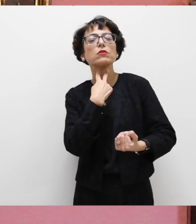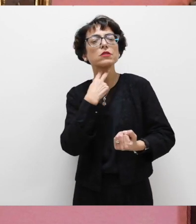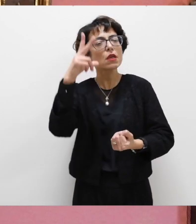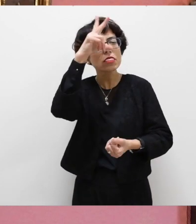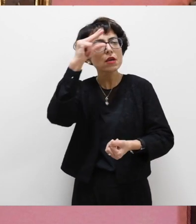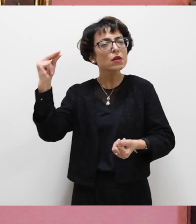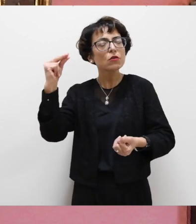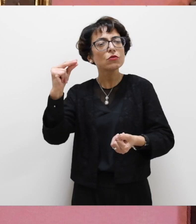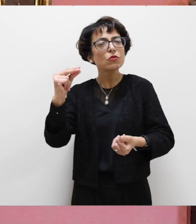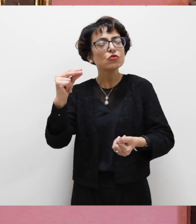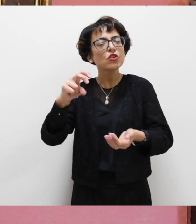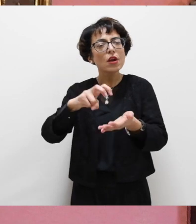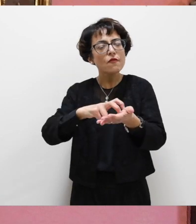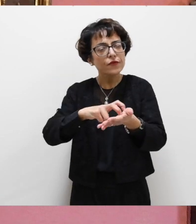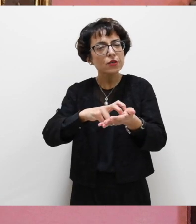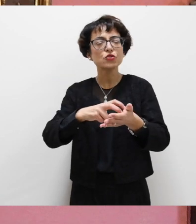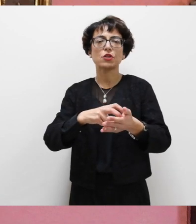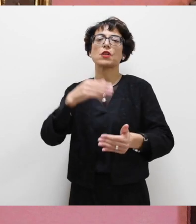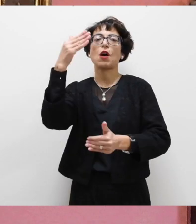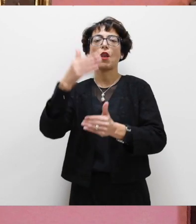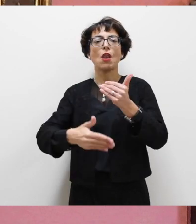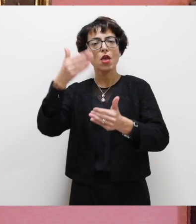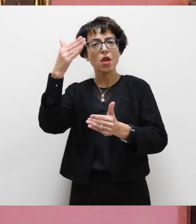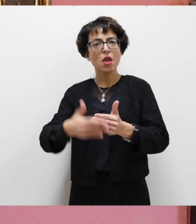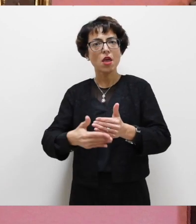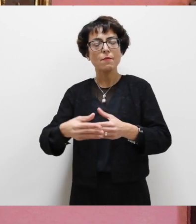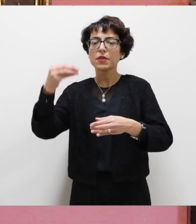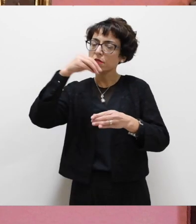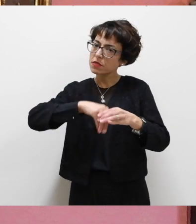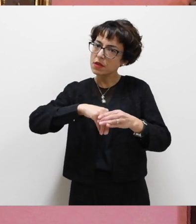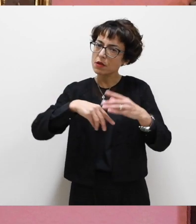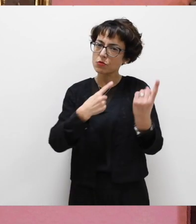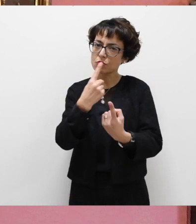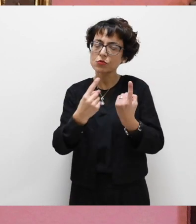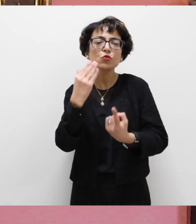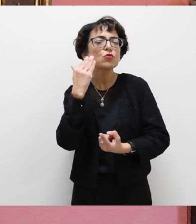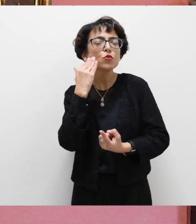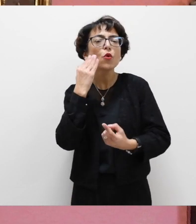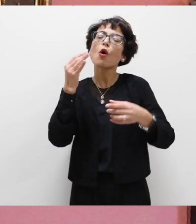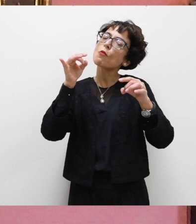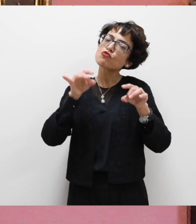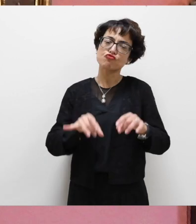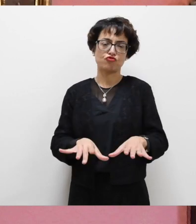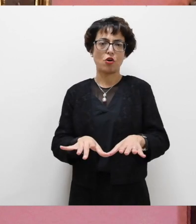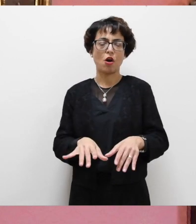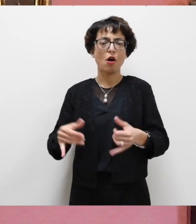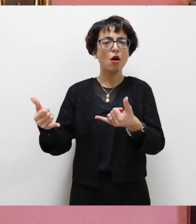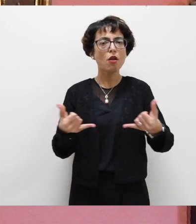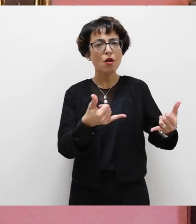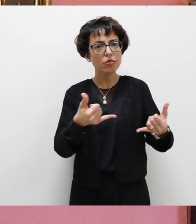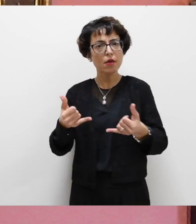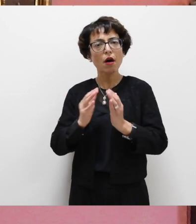e ci ha costretti a riconoscere che le fragilità e i limiti fanno parte della nostra esistenza.